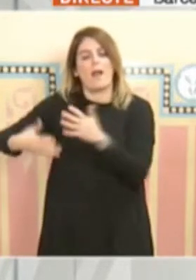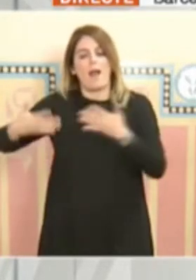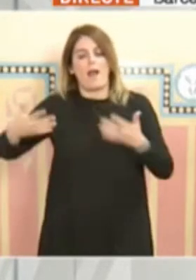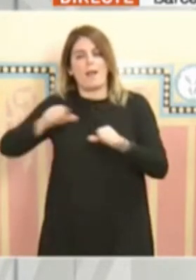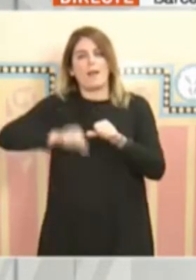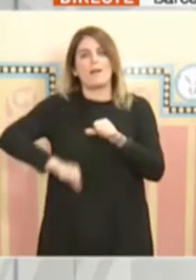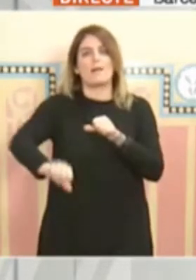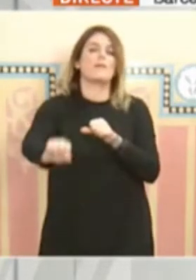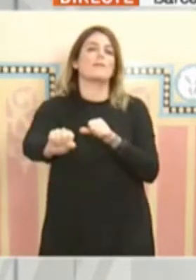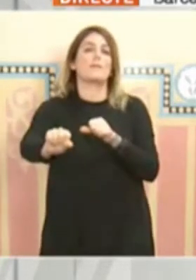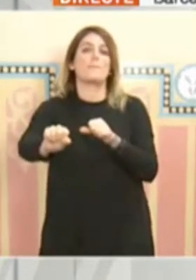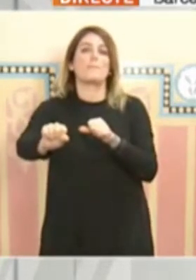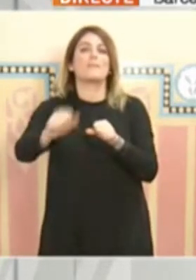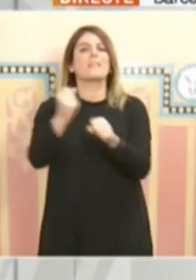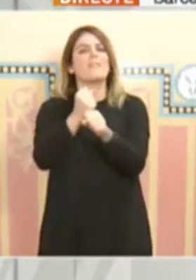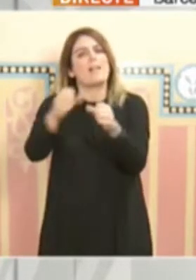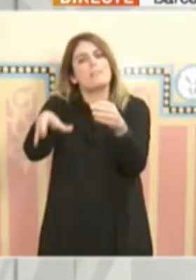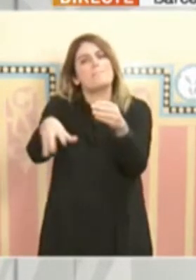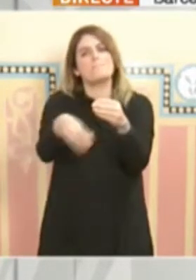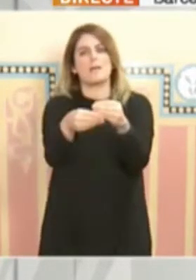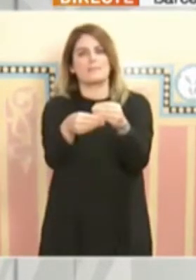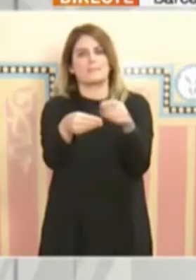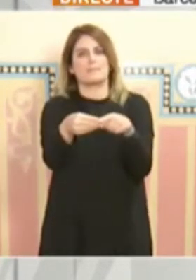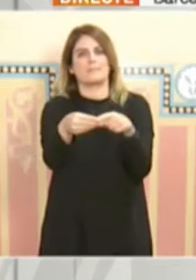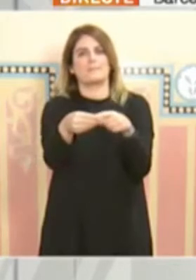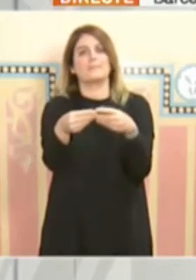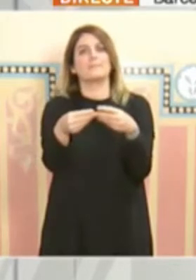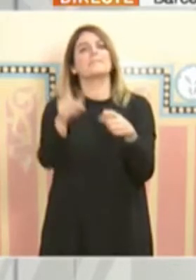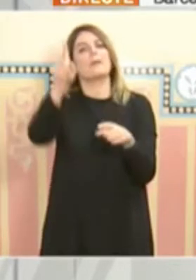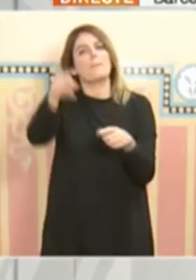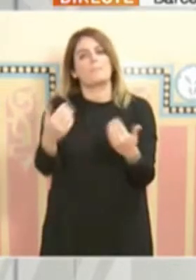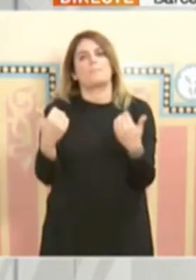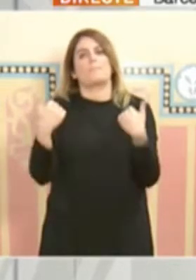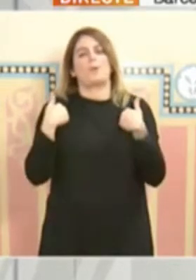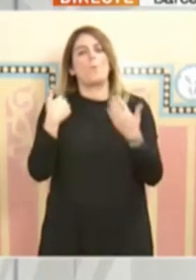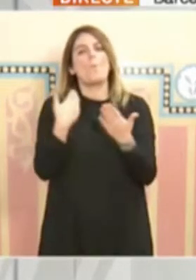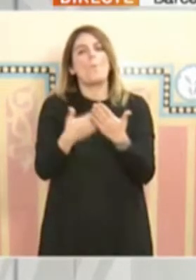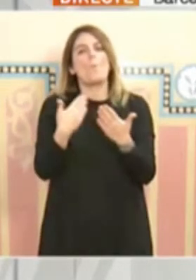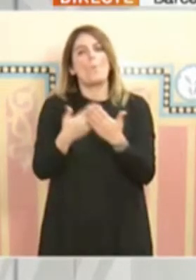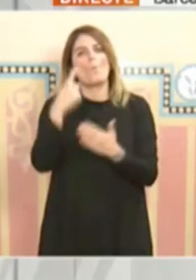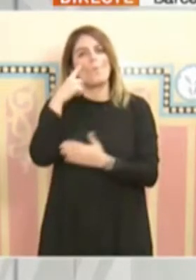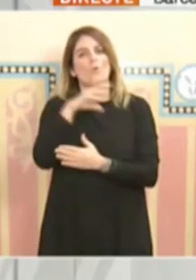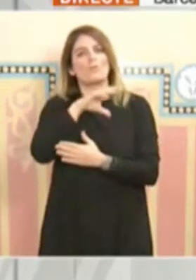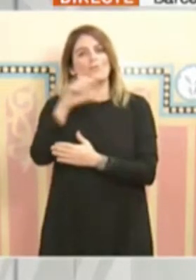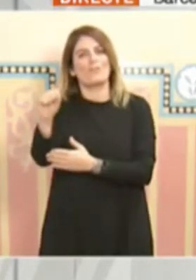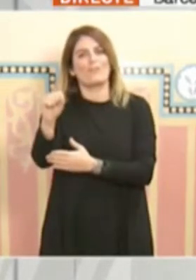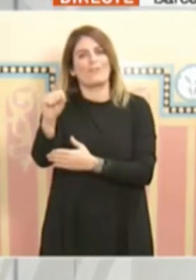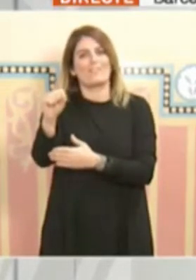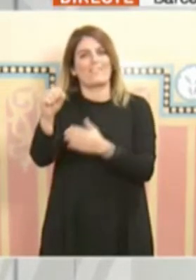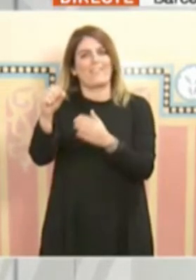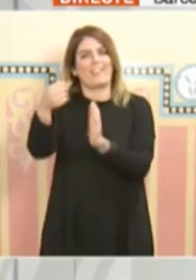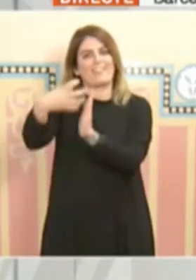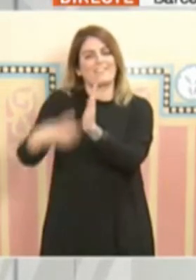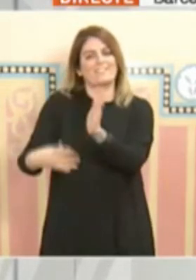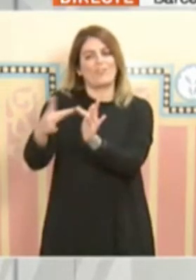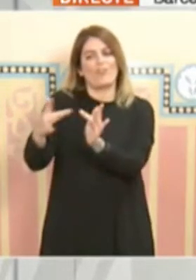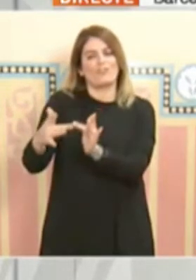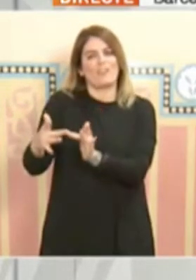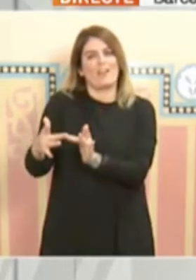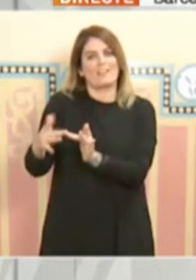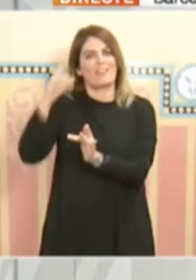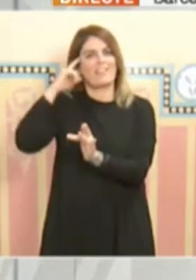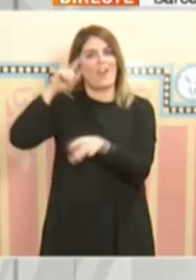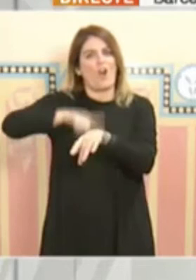A partir d'ara, a més a més, també podran agendar les proves diagnòstiques dels contactes estrets, alliberant així